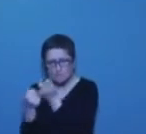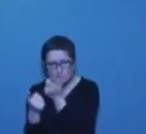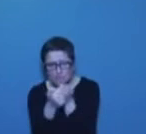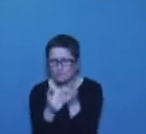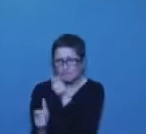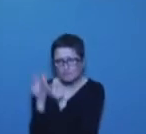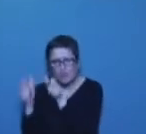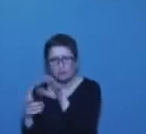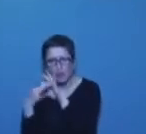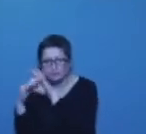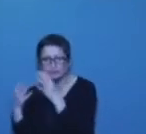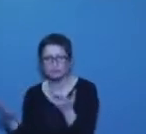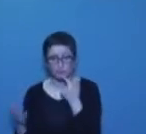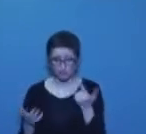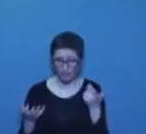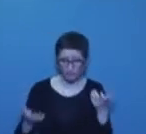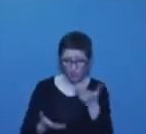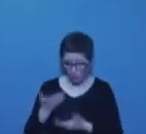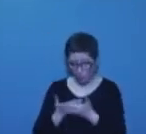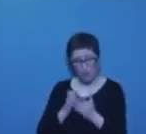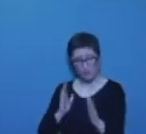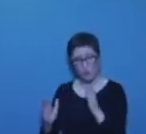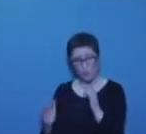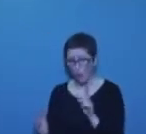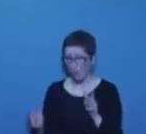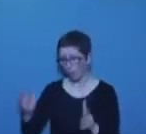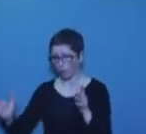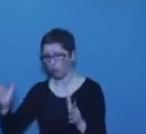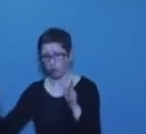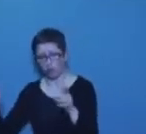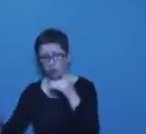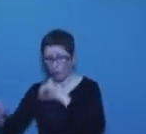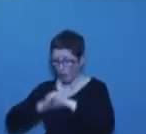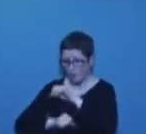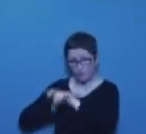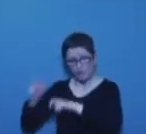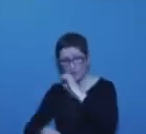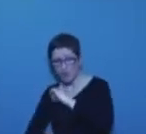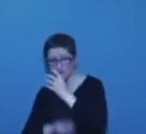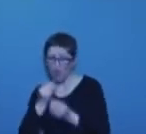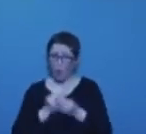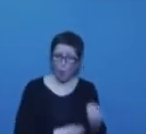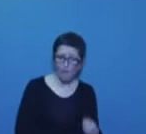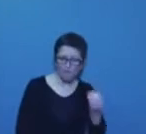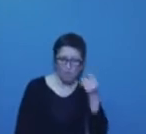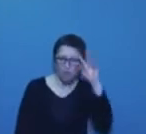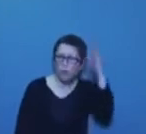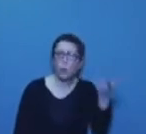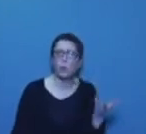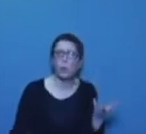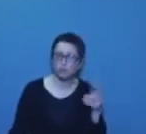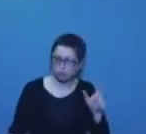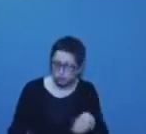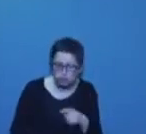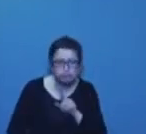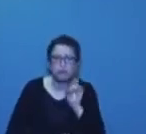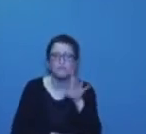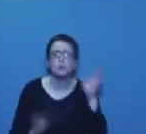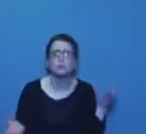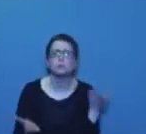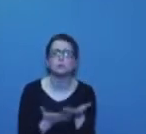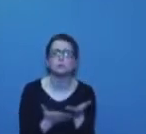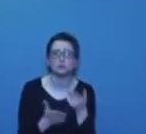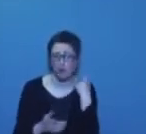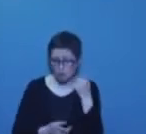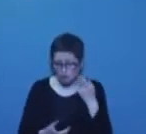Alors, vous comptez y mécoller des robots pour s'occuper de vos anciens ou de vos gamins ? Vous êtes fous ? Bien sûr que non ! Donc,